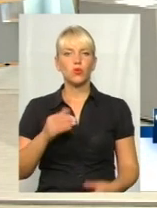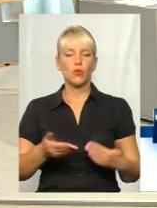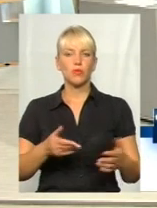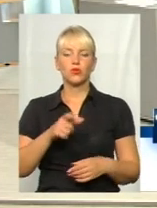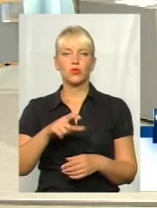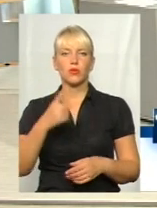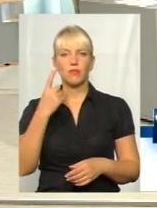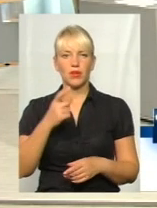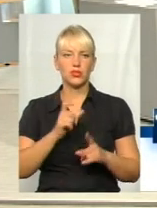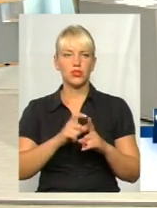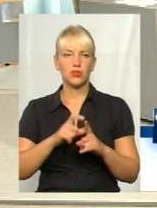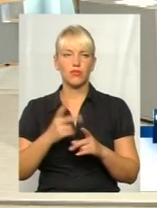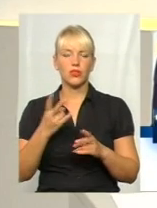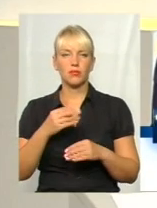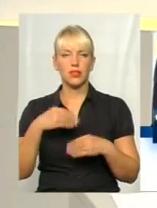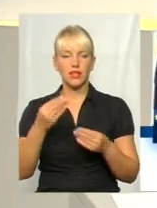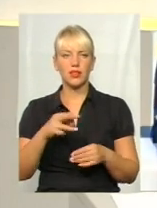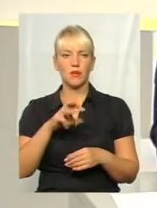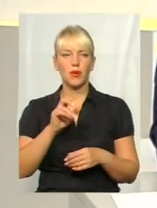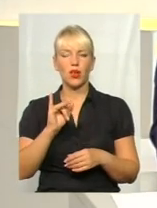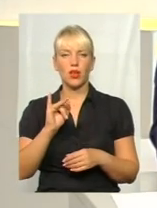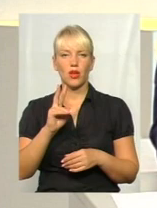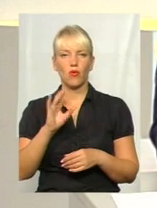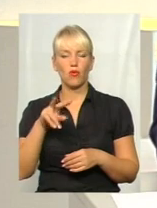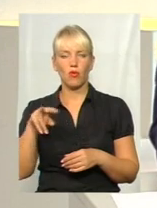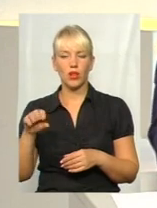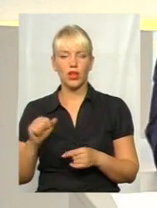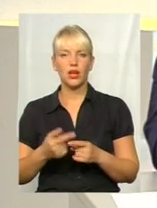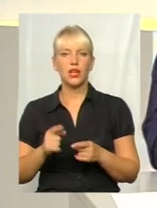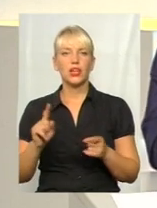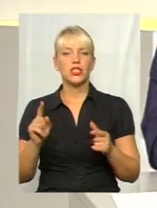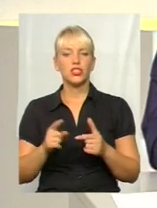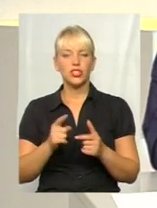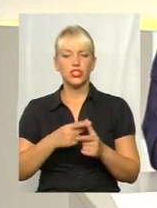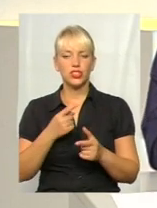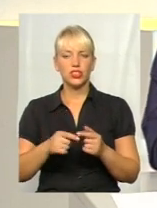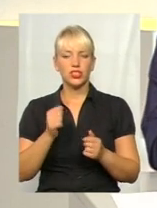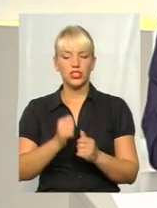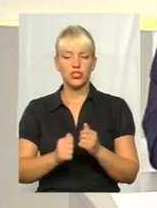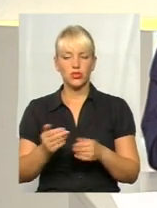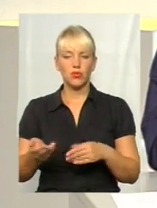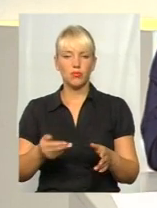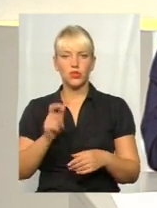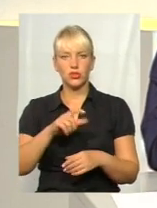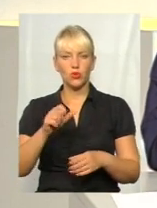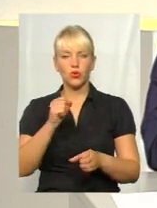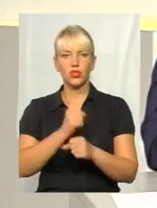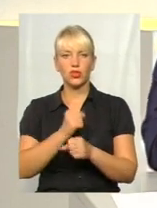слово хочу дати пану Миколі. От скажіть, часто пішоходи роблять погоду от